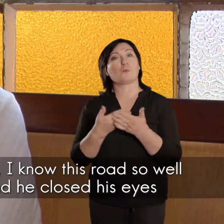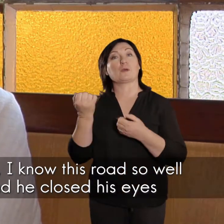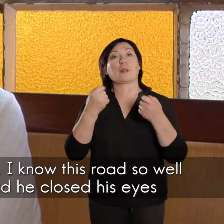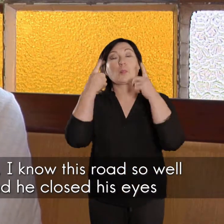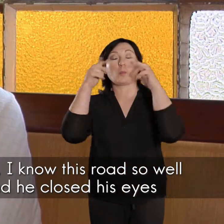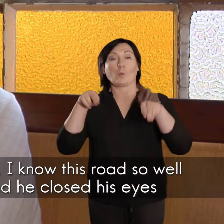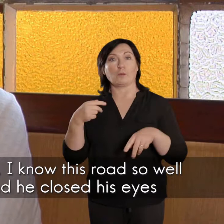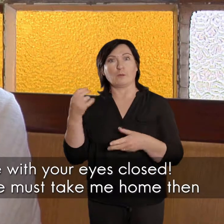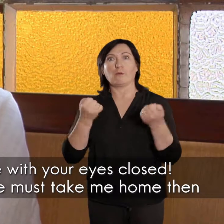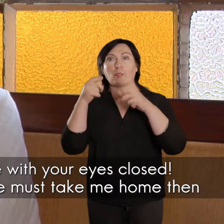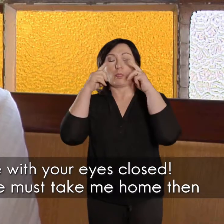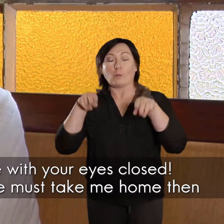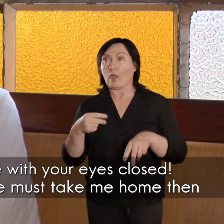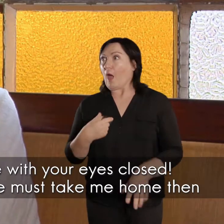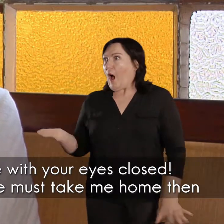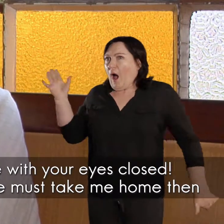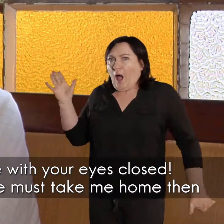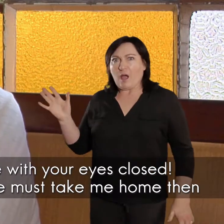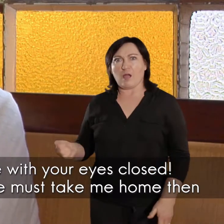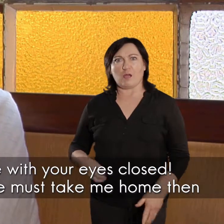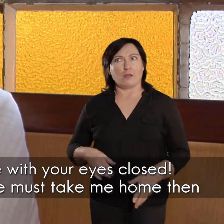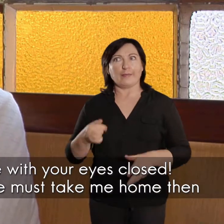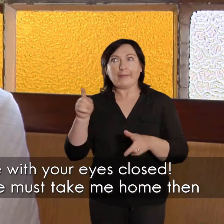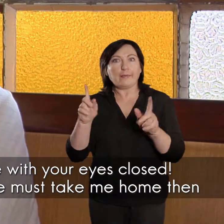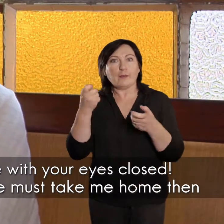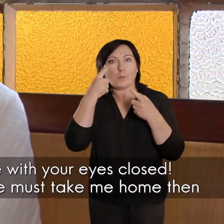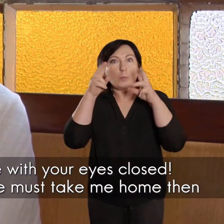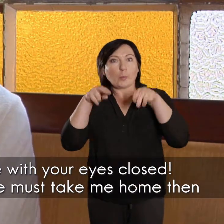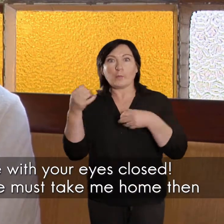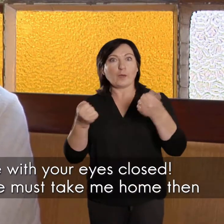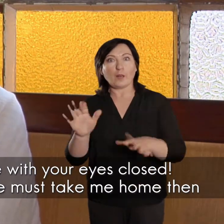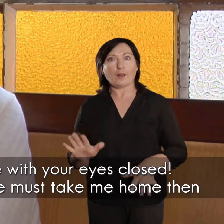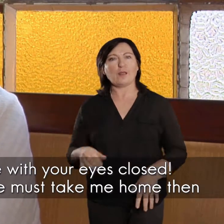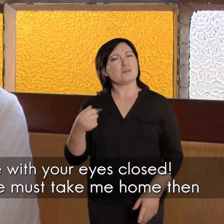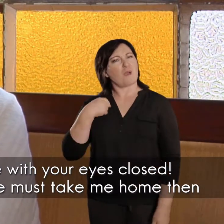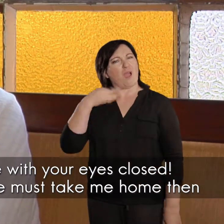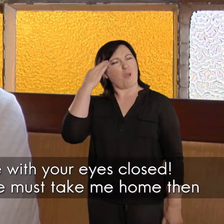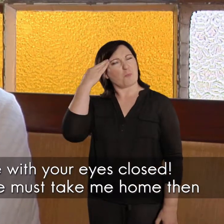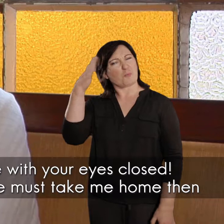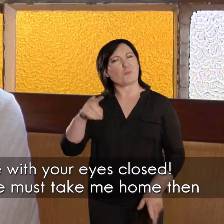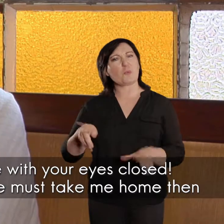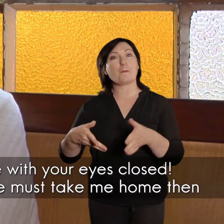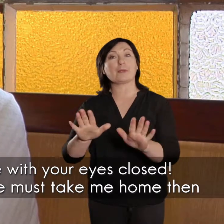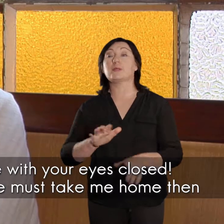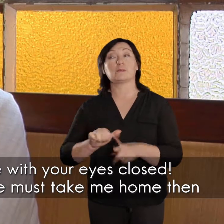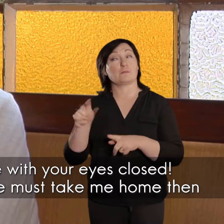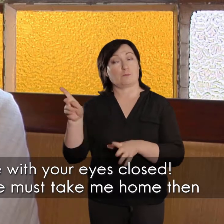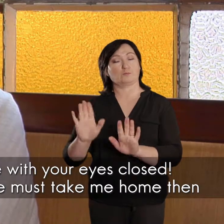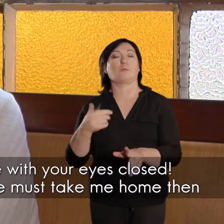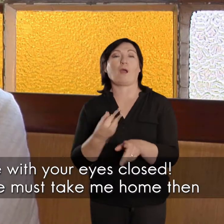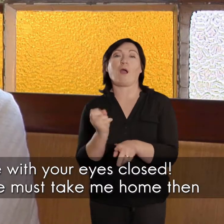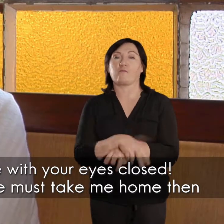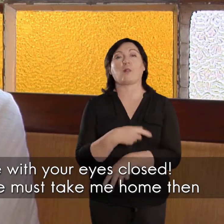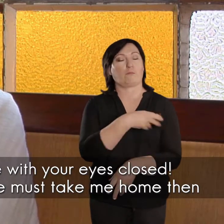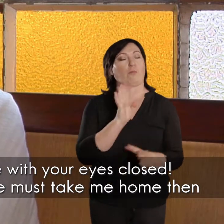oorrij, toe maak hy sy oor toe, toe wil ek omslaan. Toe sê ek, ek kan nie toe oorrij nie, toe sê my, ek ken die pad, toe sê ek nie,